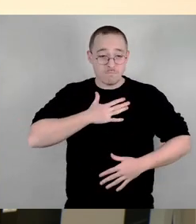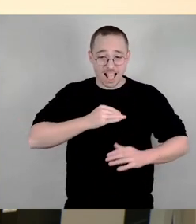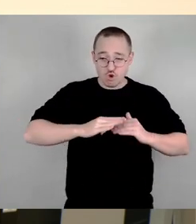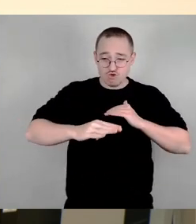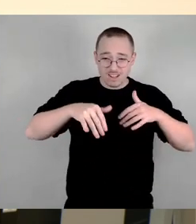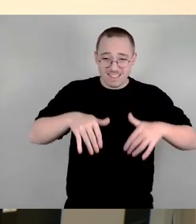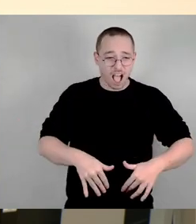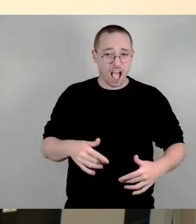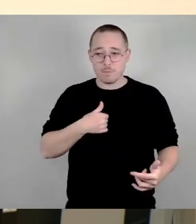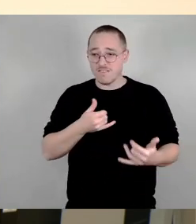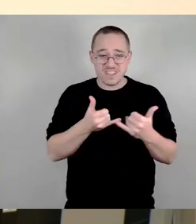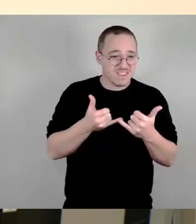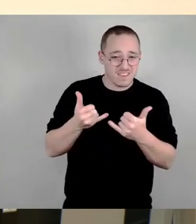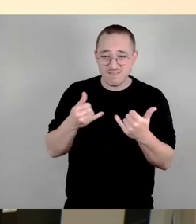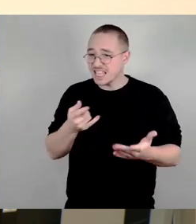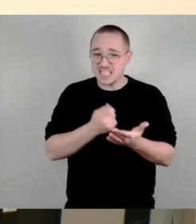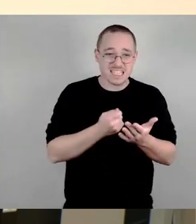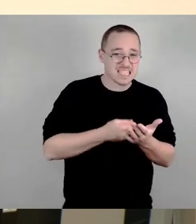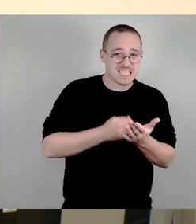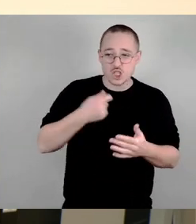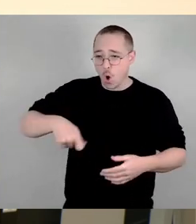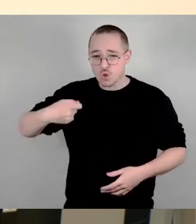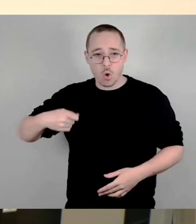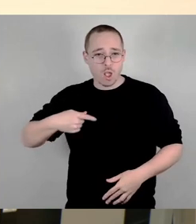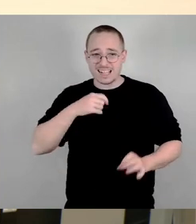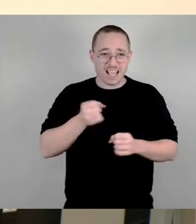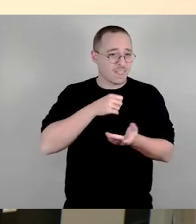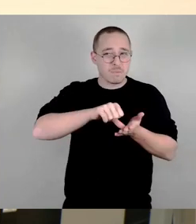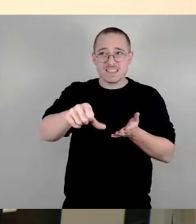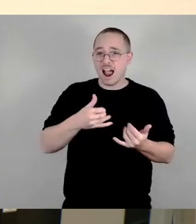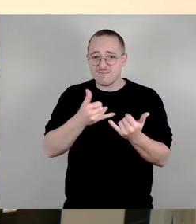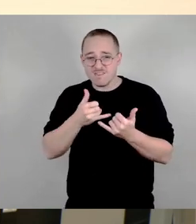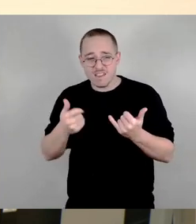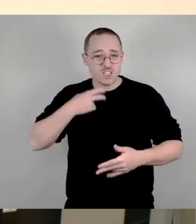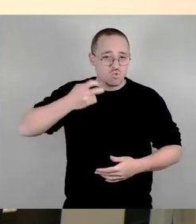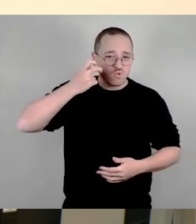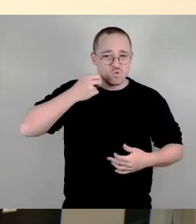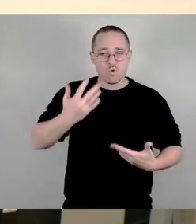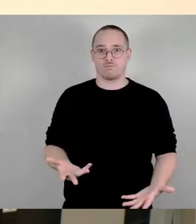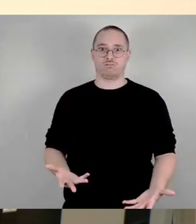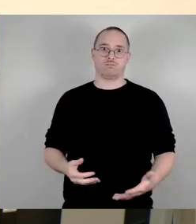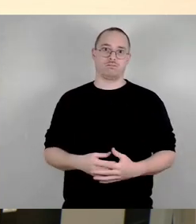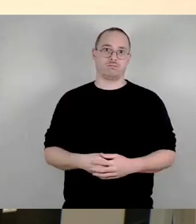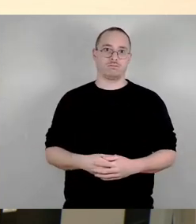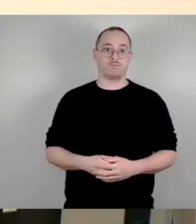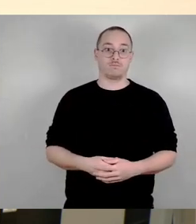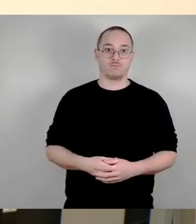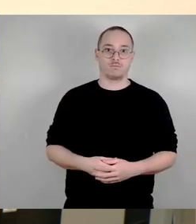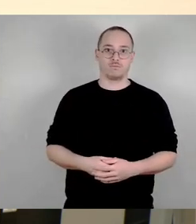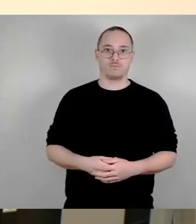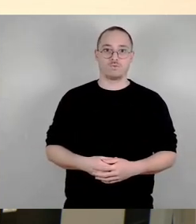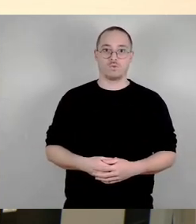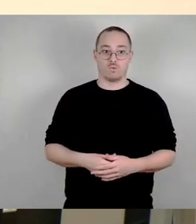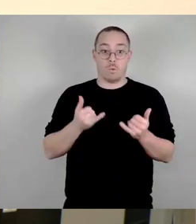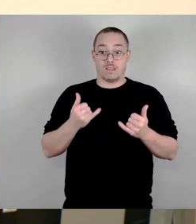die Kosten aber nicht decken können. Sie können die Kosten nicht decken. Wenn ich das jetzt hier umsetze, was ich hier im Prinzip von den Baufirmen geboten bekomme, wenn ich die Kosten nehme und sage,